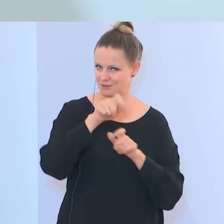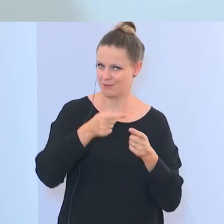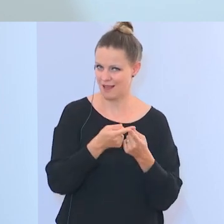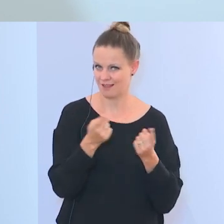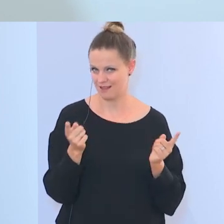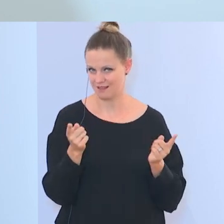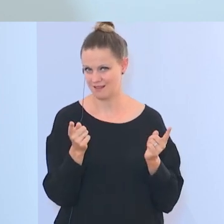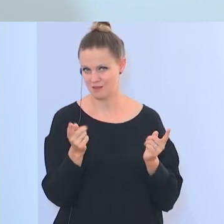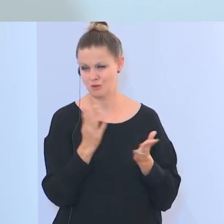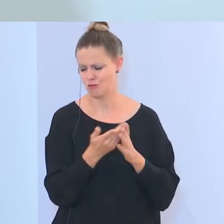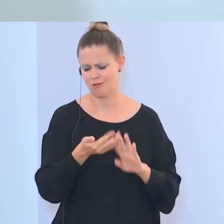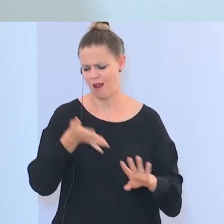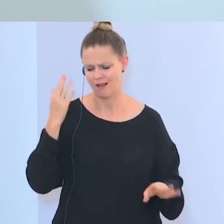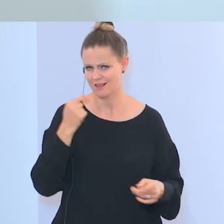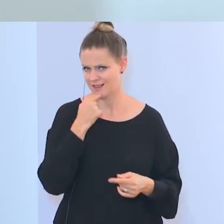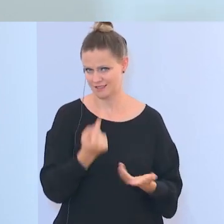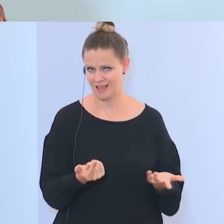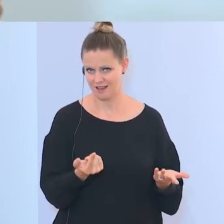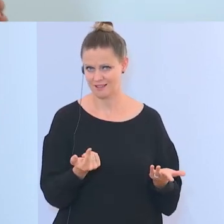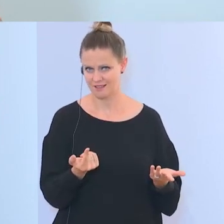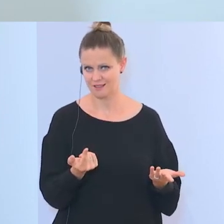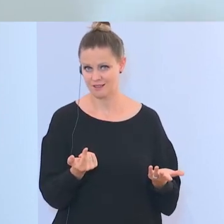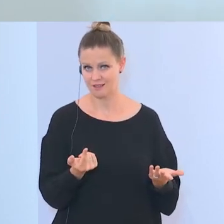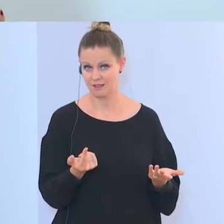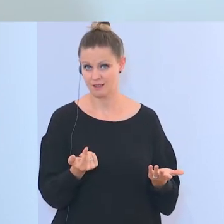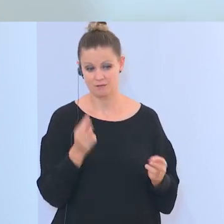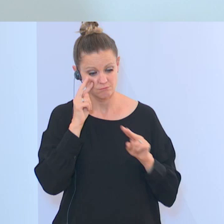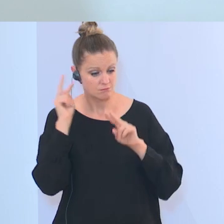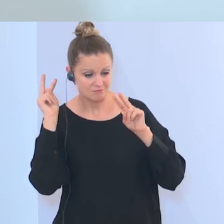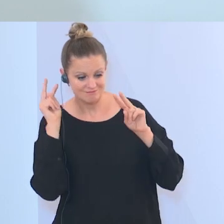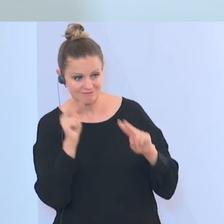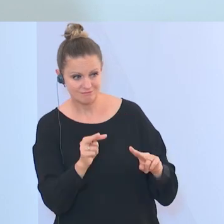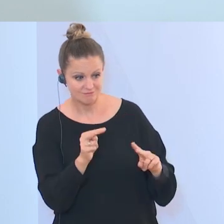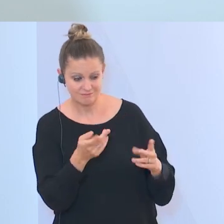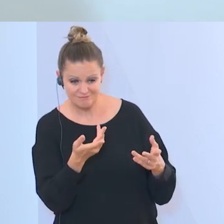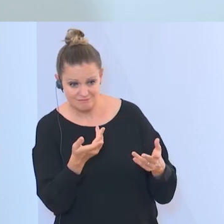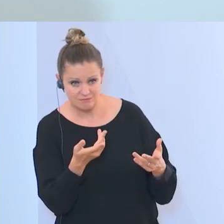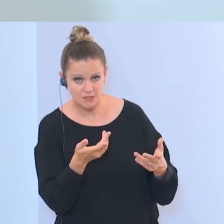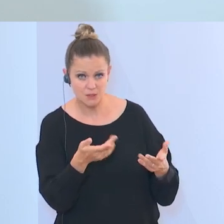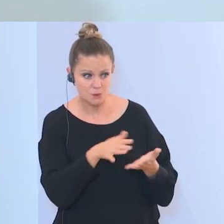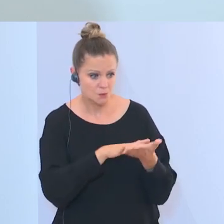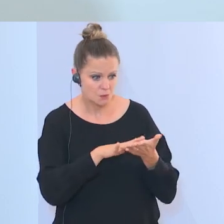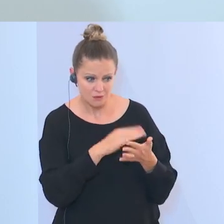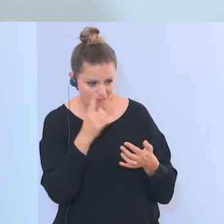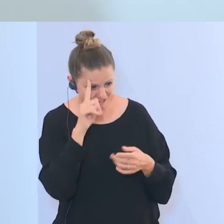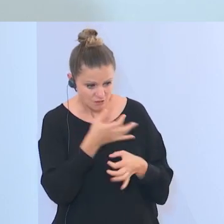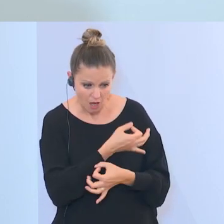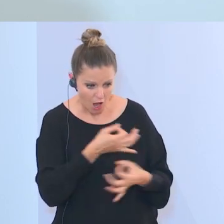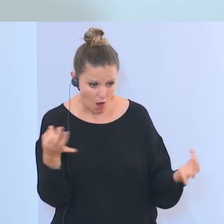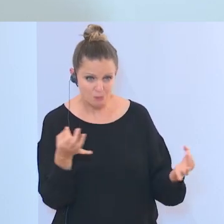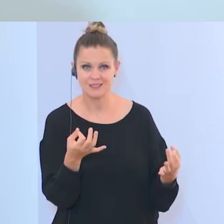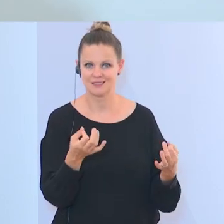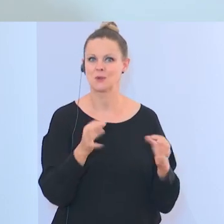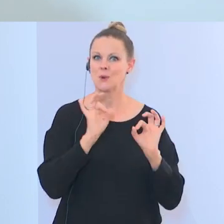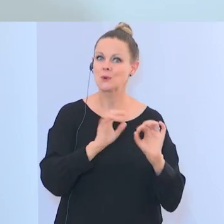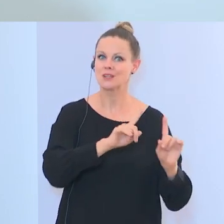schon länger sagen, nämlich genau dort hinzusehen, wo wir jetzt einen blinden Fleck haben. Wie ich auch eingangs gesagt habe, wir haben eine gute